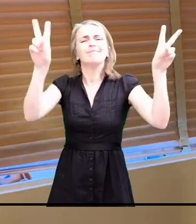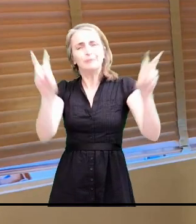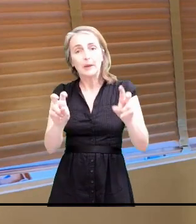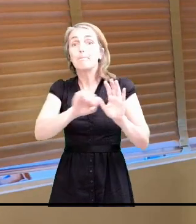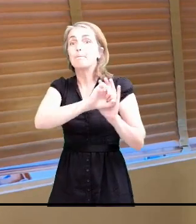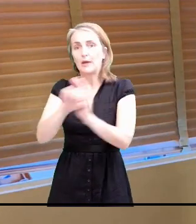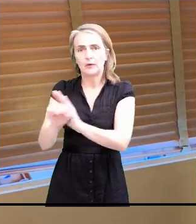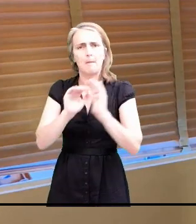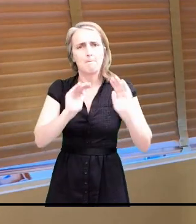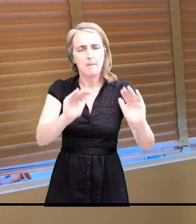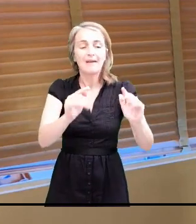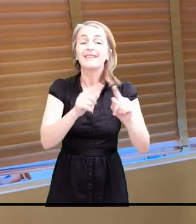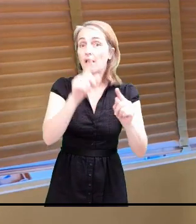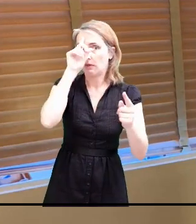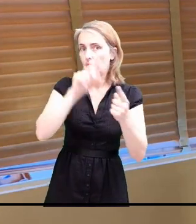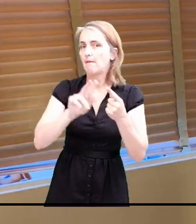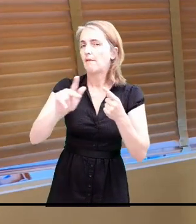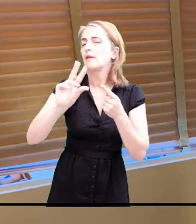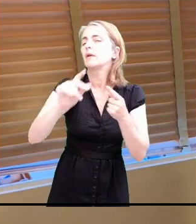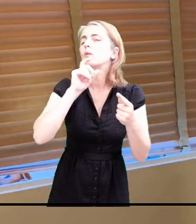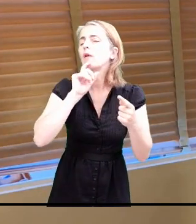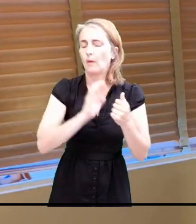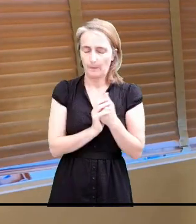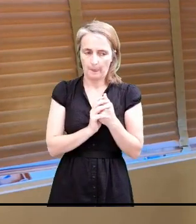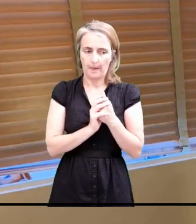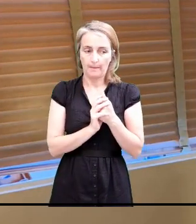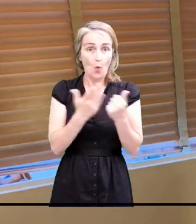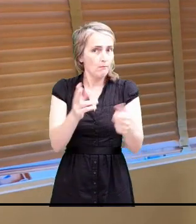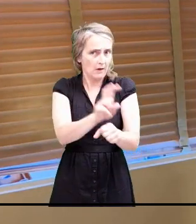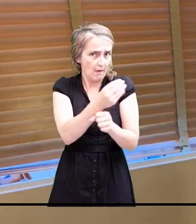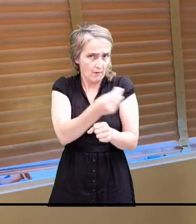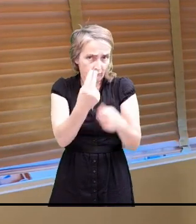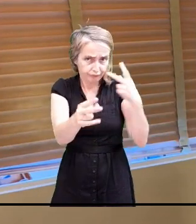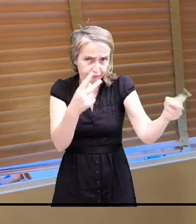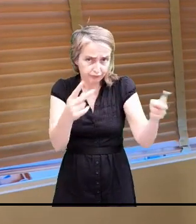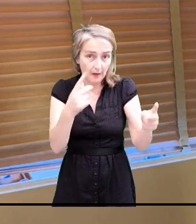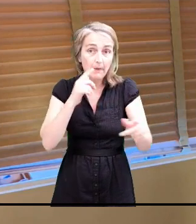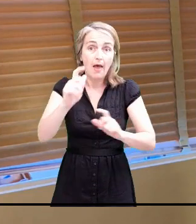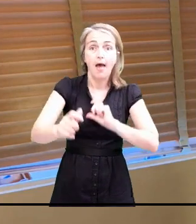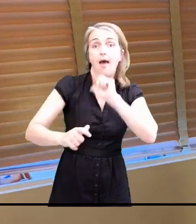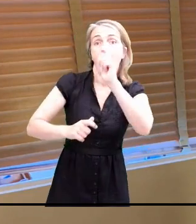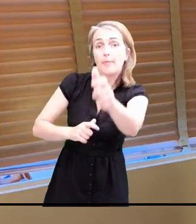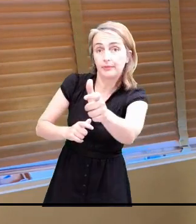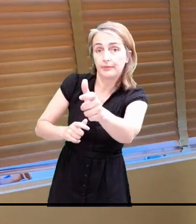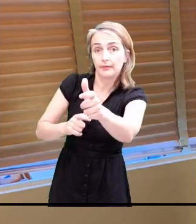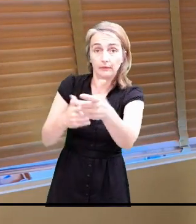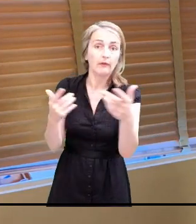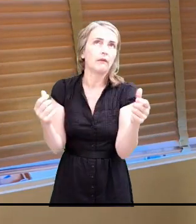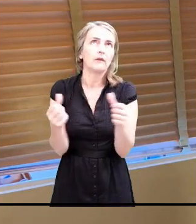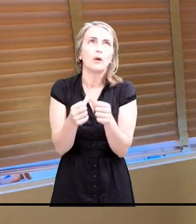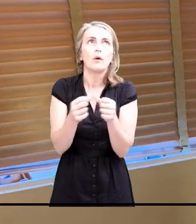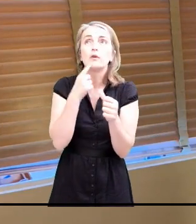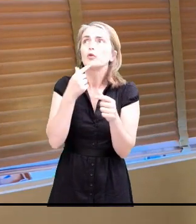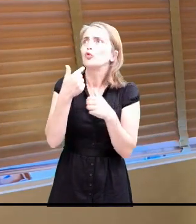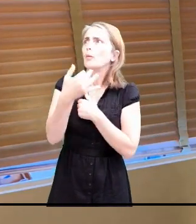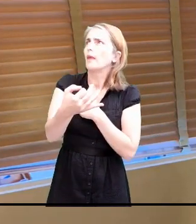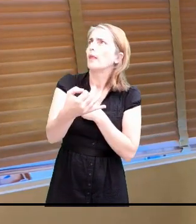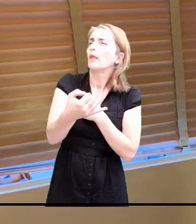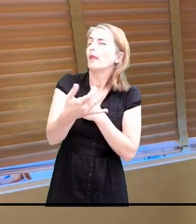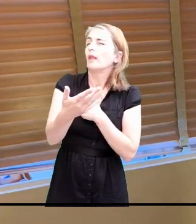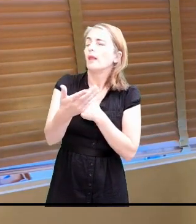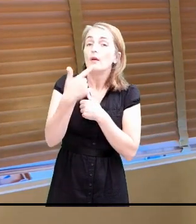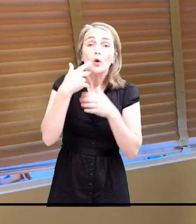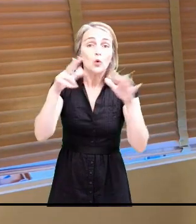prioritaires. va y venir aux familles prioritaires. Et puis, après, pour la semaine suivante, c'est-à-dire